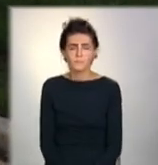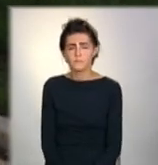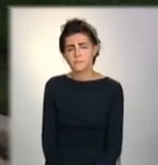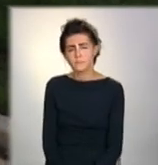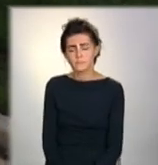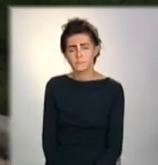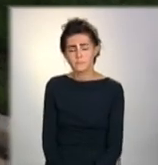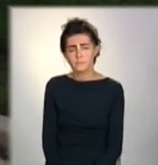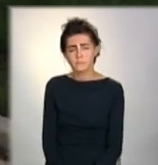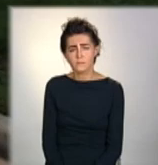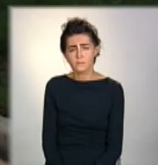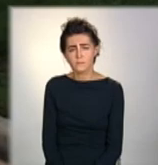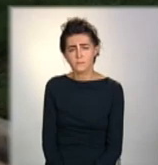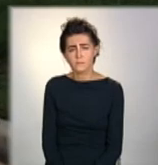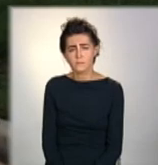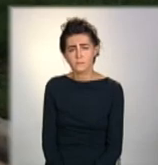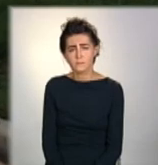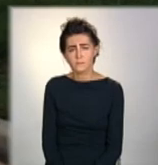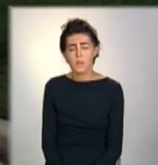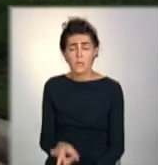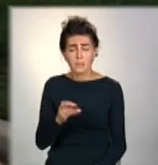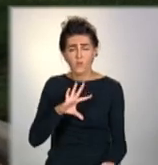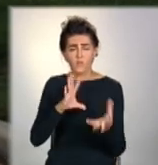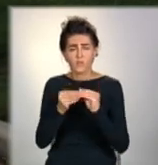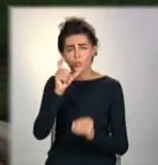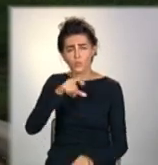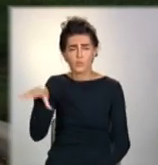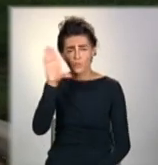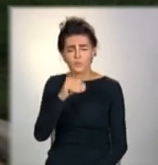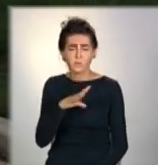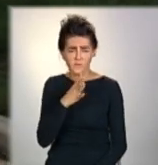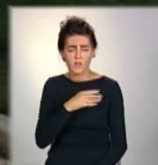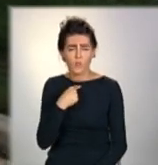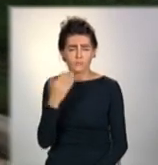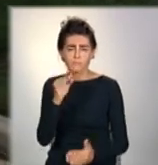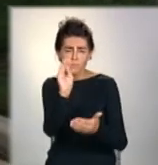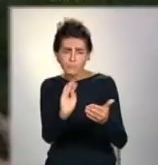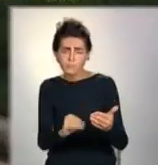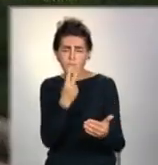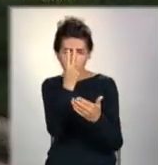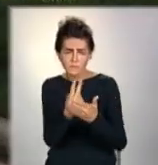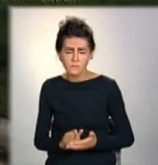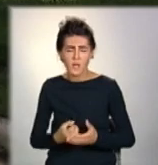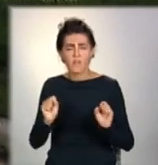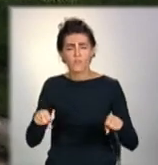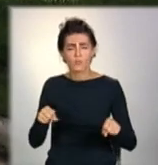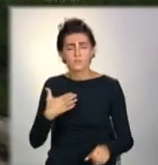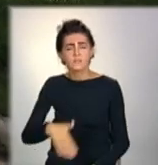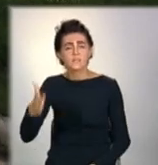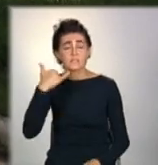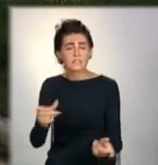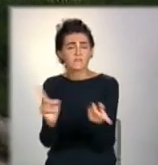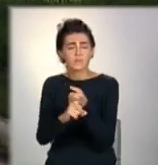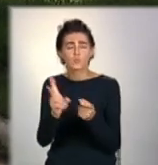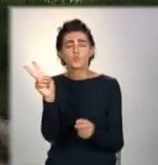А так, в основному, люди залишають відзиви. Іноді, вважаємо дивитися по можливості зв'язатися з тими людьми,